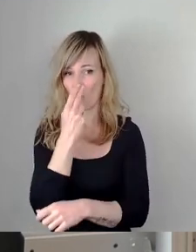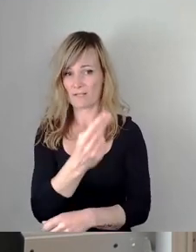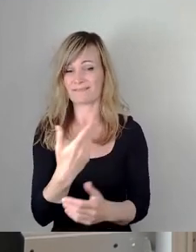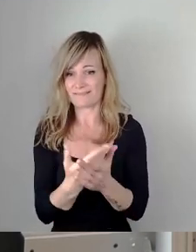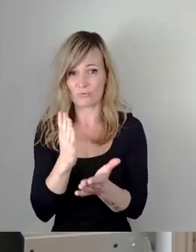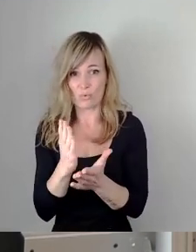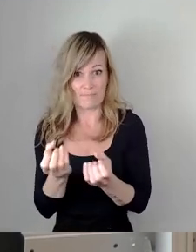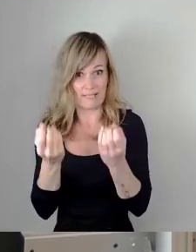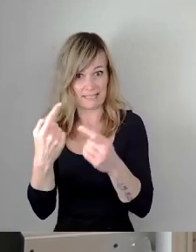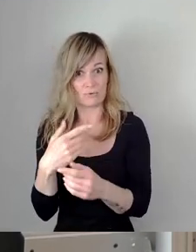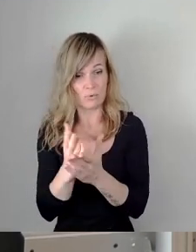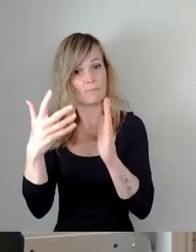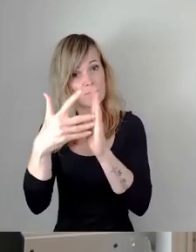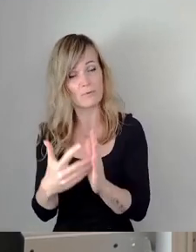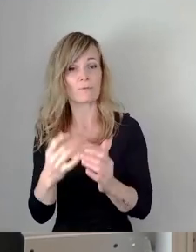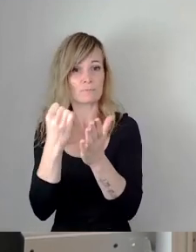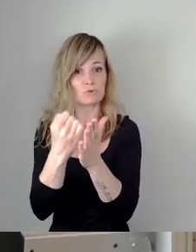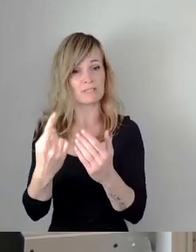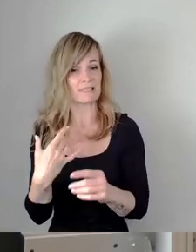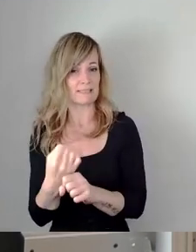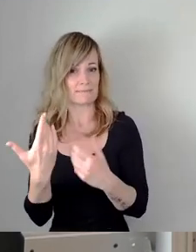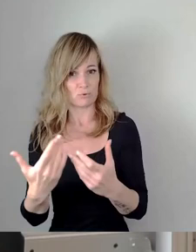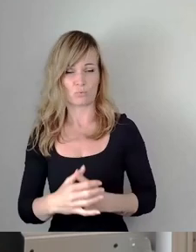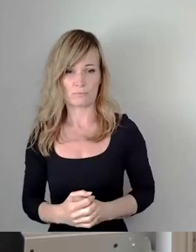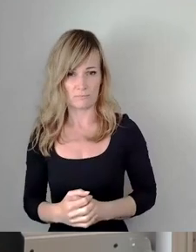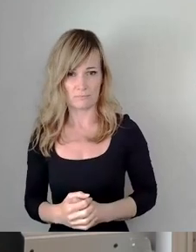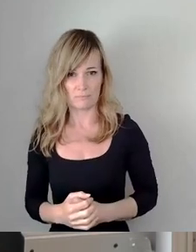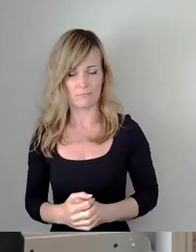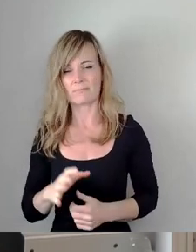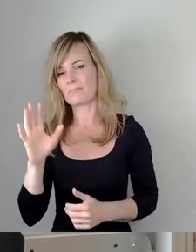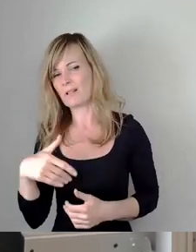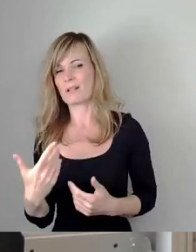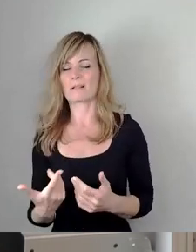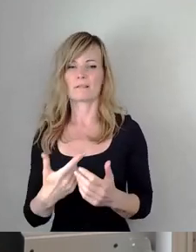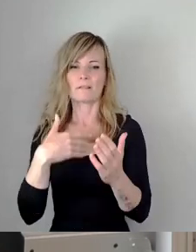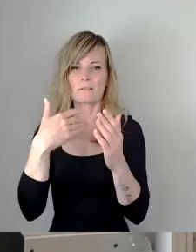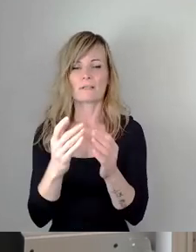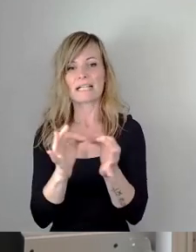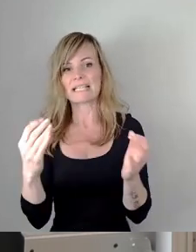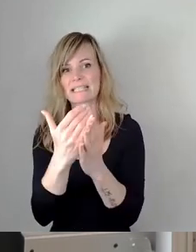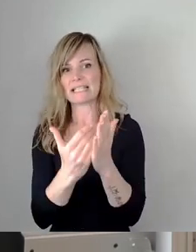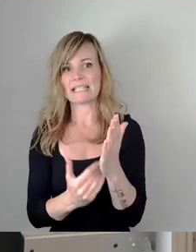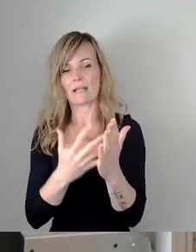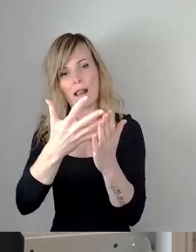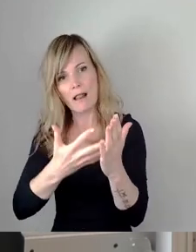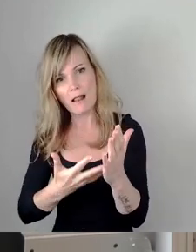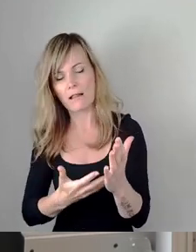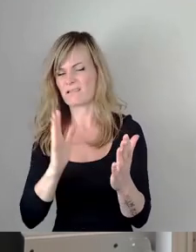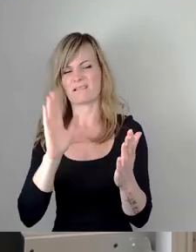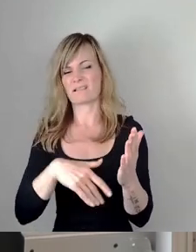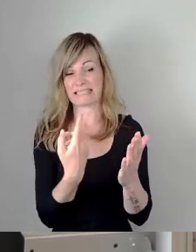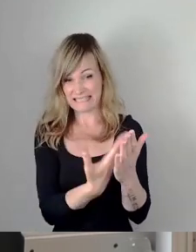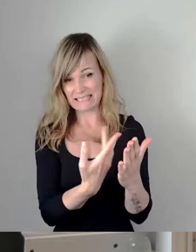ja begrüßt und bestätigt und gemacht. Diese unsägliche Richtlinie wird ja nicht beschlossen. Weil diese Richtlinie